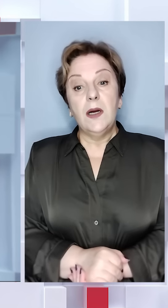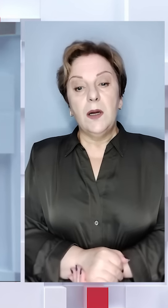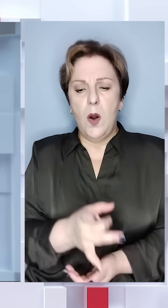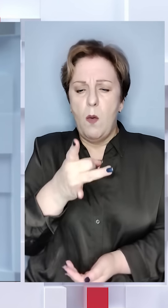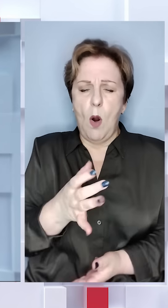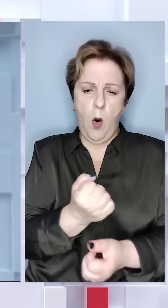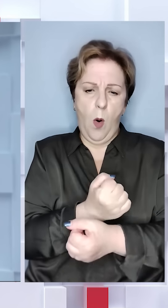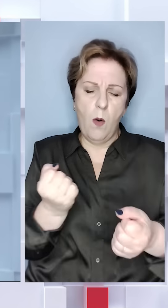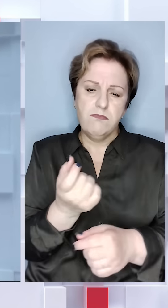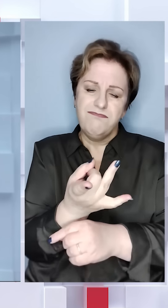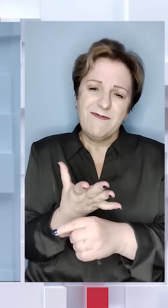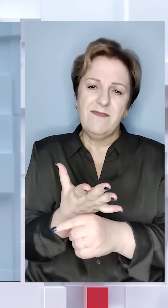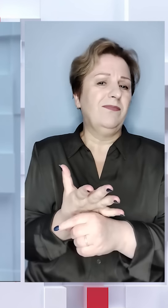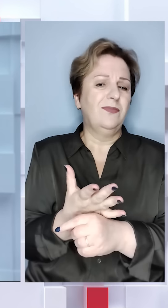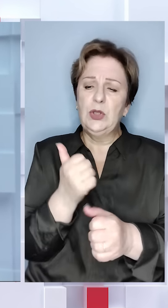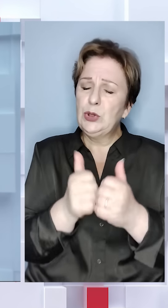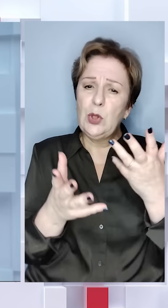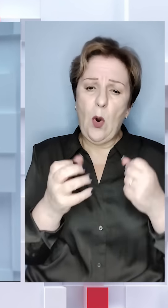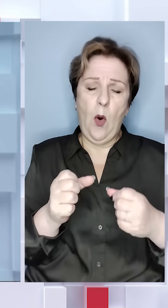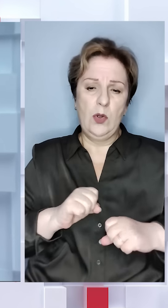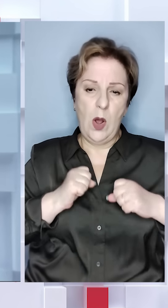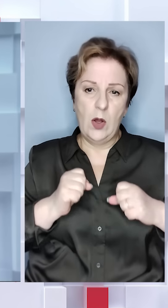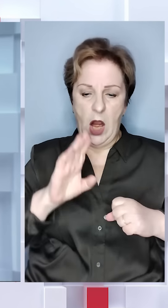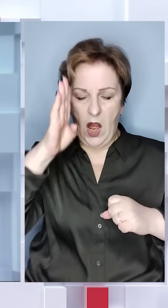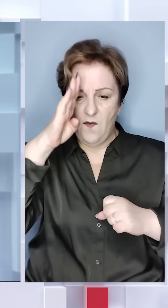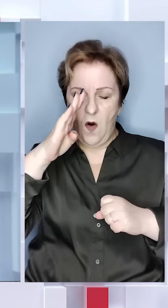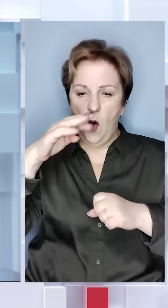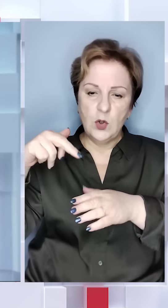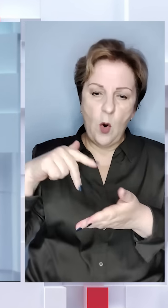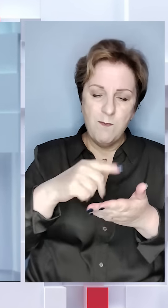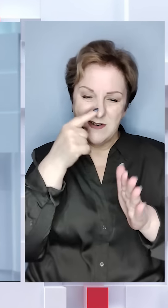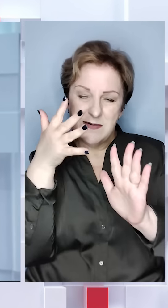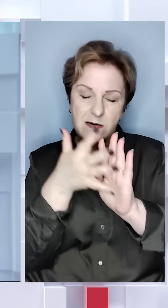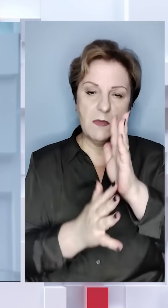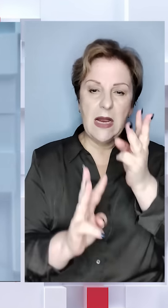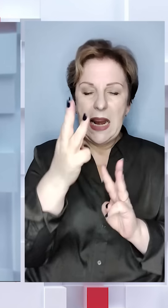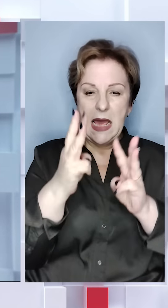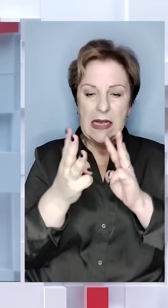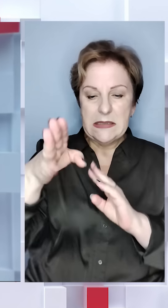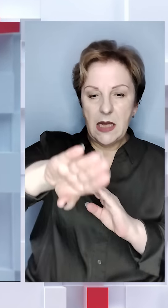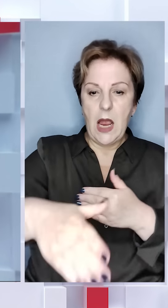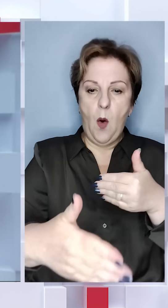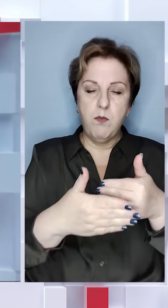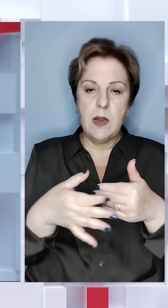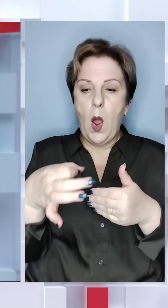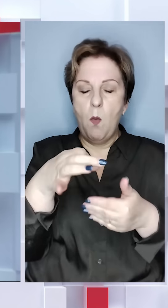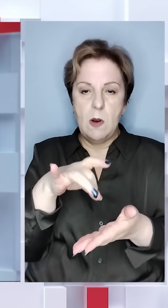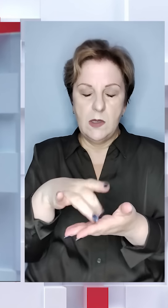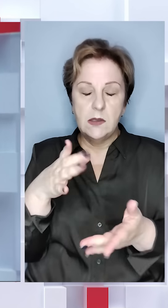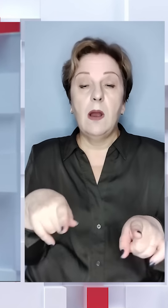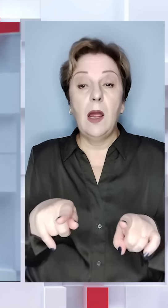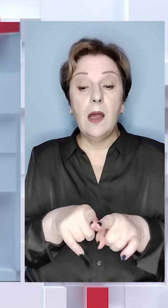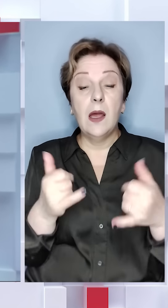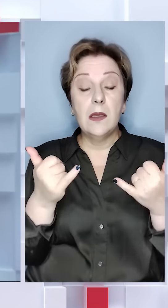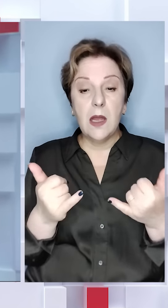Бомби, вибухи артилерійських снарядів та щоденні спроби ворожої піхоти просучитися лісами та ярами ближче до обласного центру.